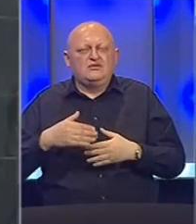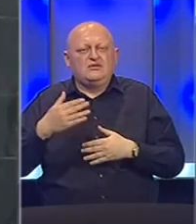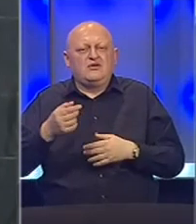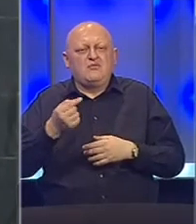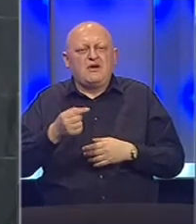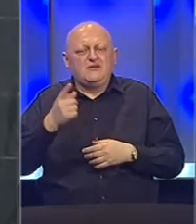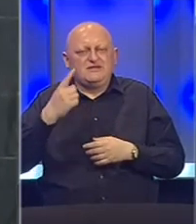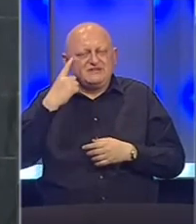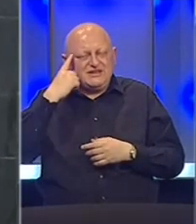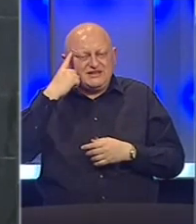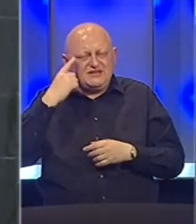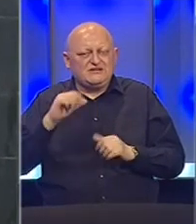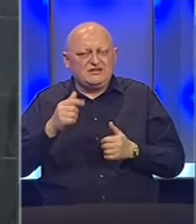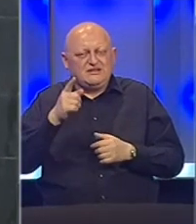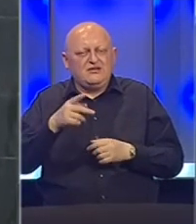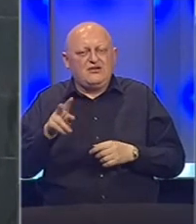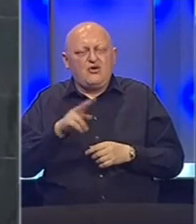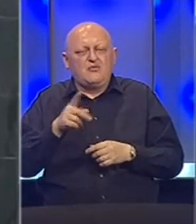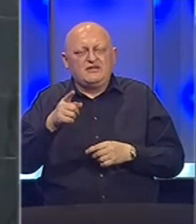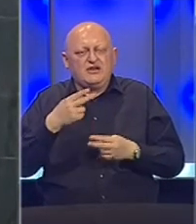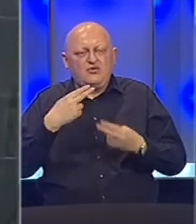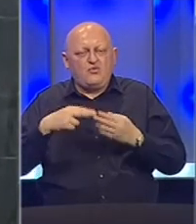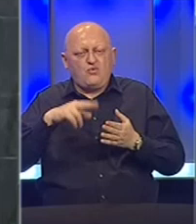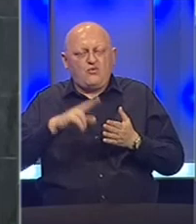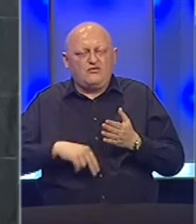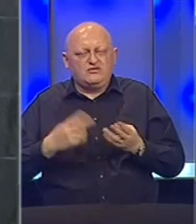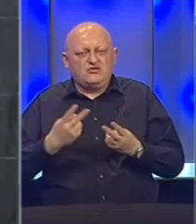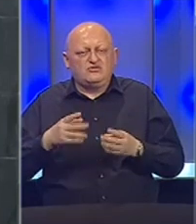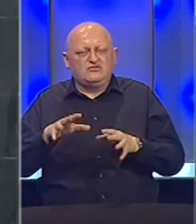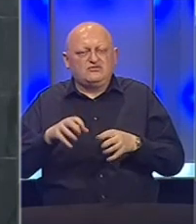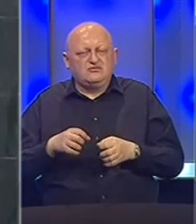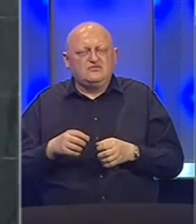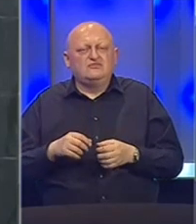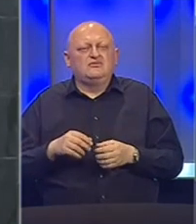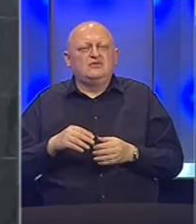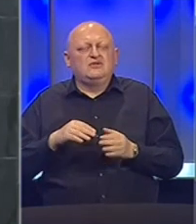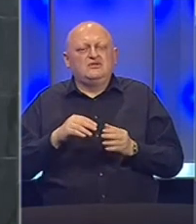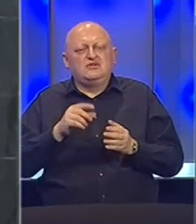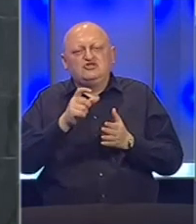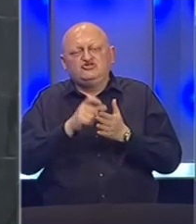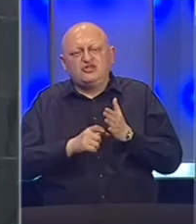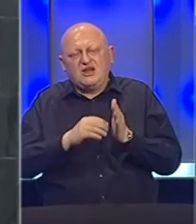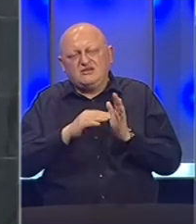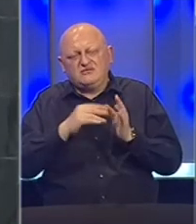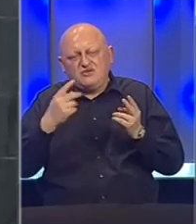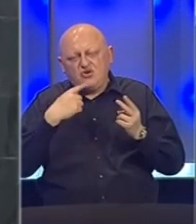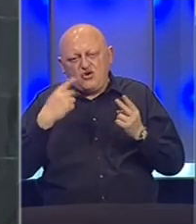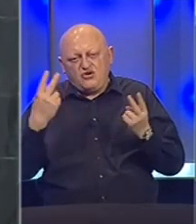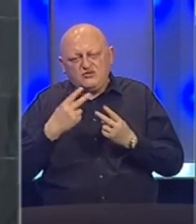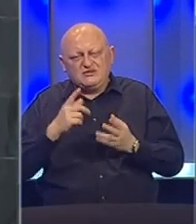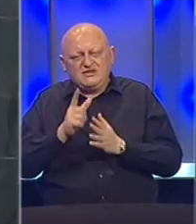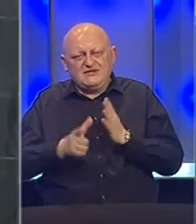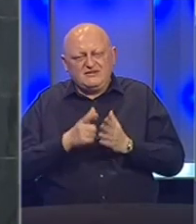maline sa kinezima ili tako. Oba ta ugovora imaju, ukoliko sam ja shvatio, klauzulu koja podrazumijeva